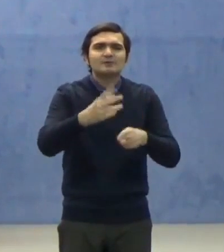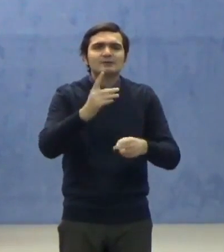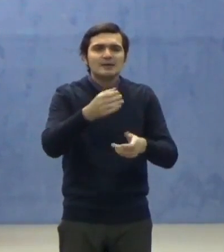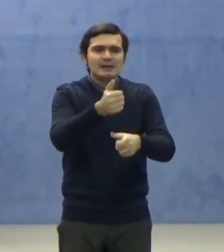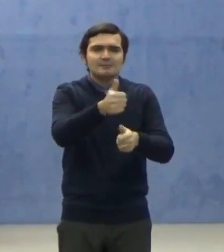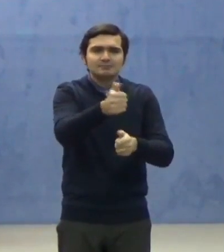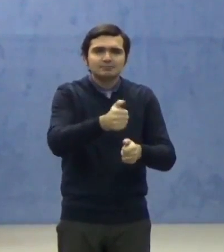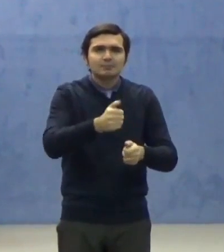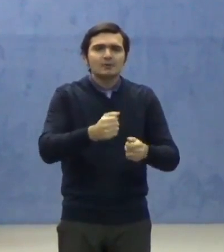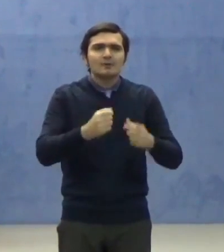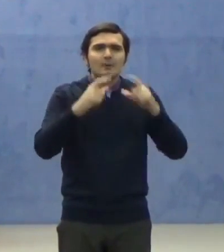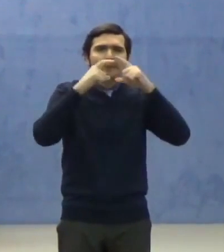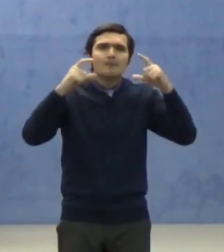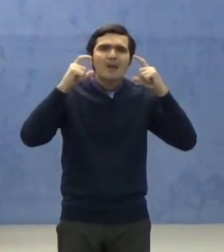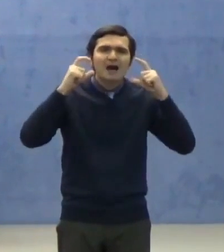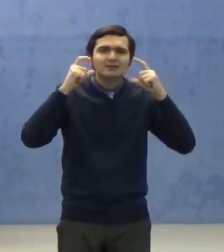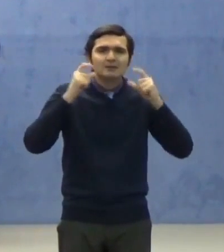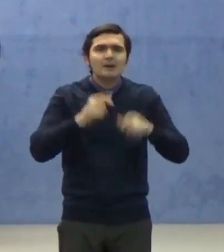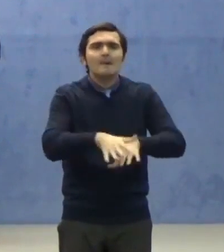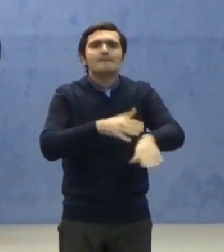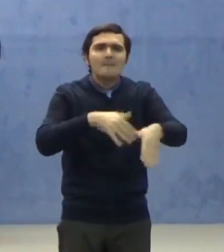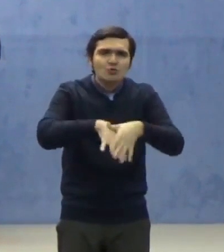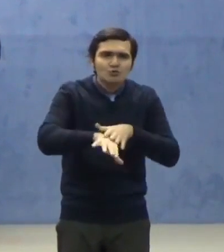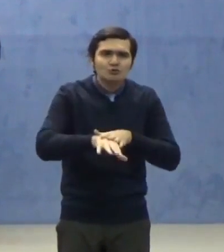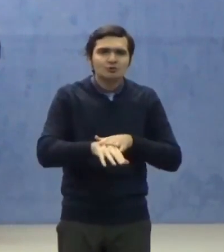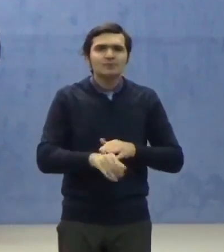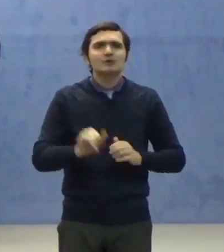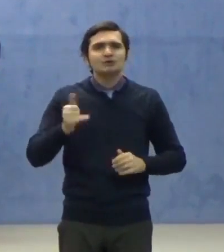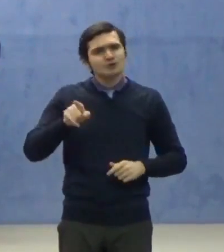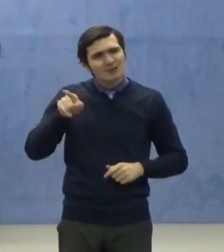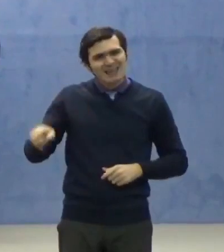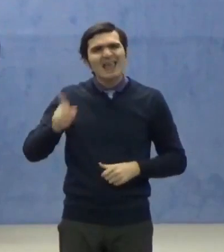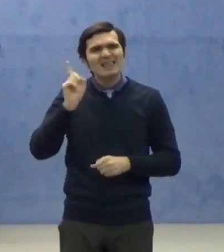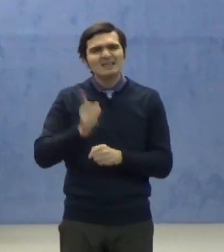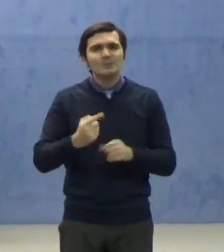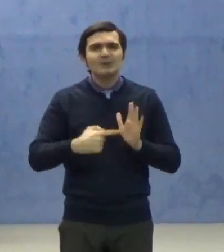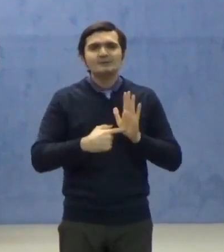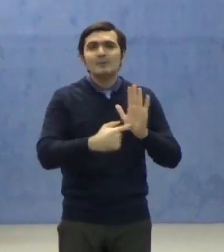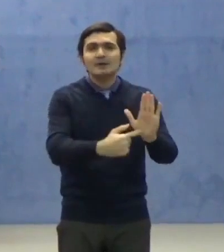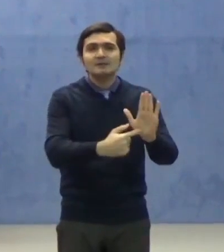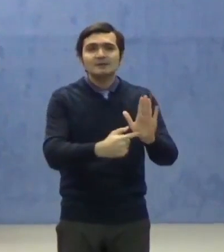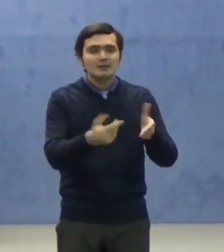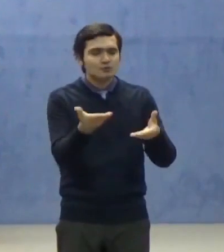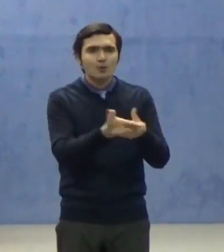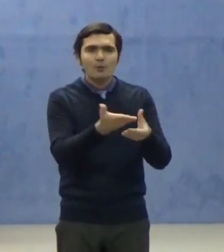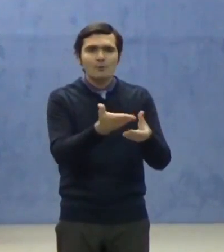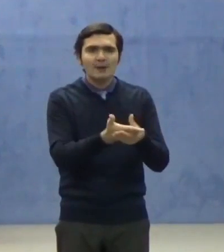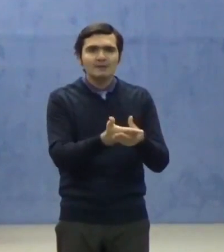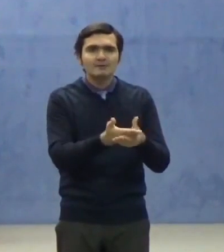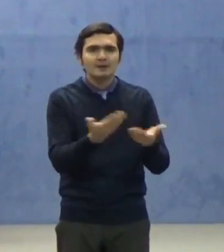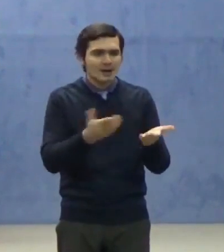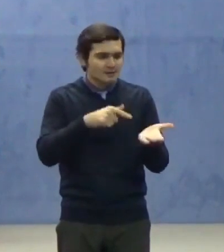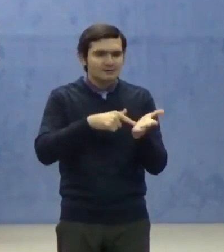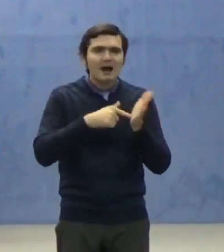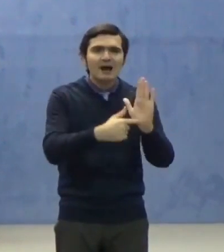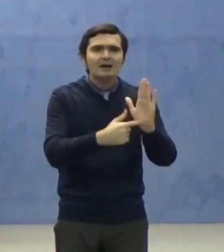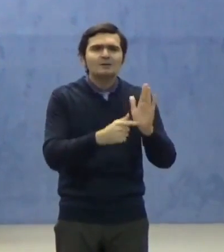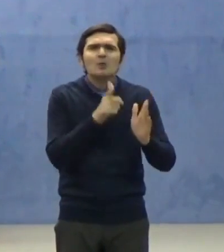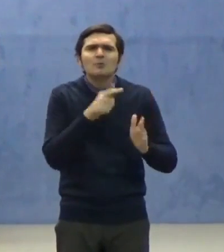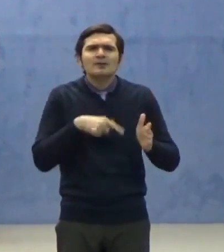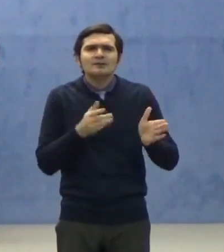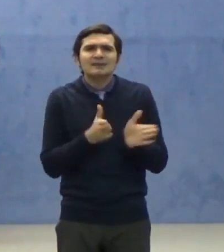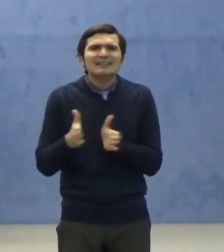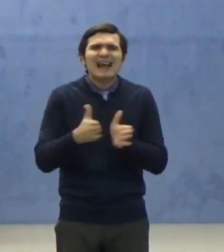mânuși mască pentru față și să prezinte documente care atestă traseul de deplasare până la